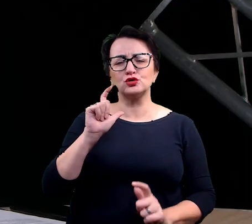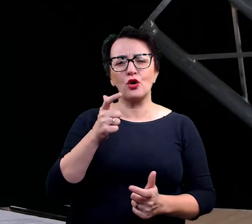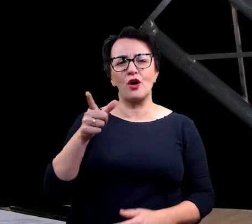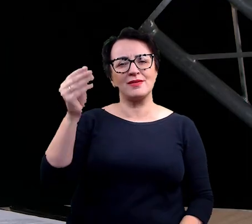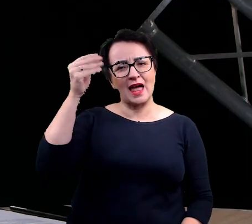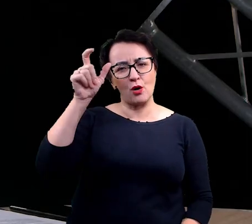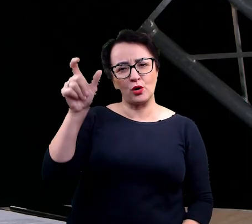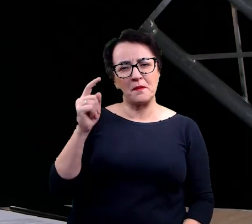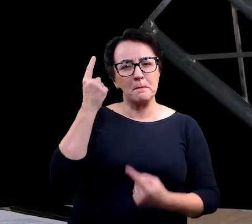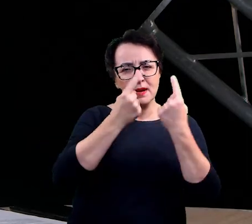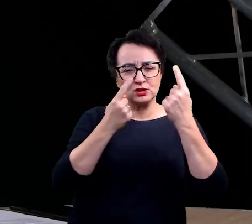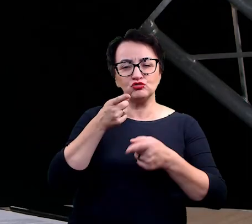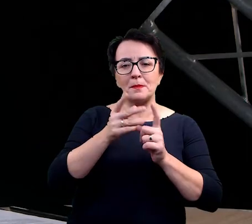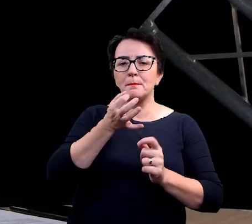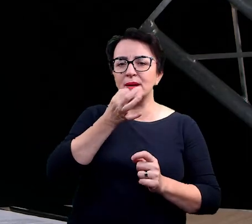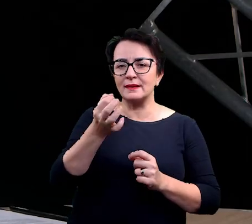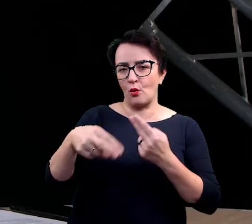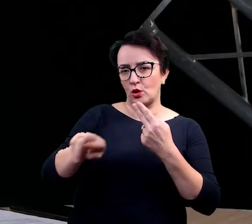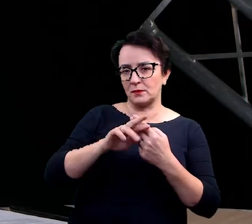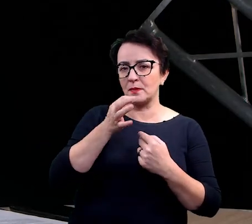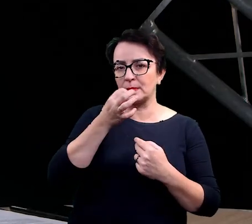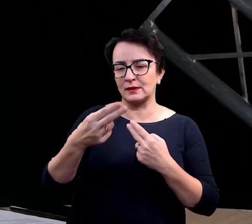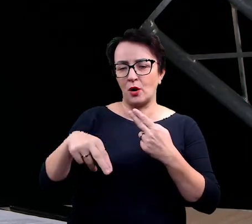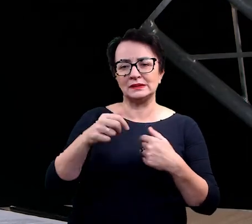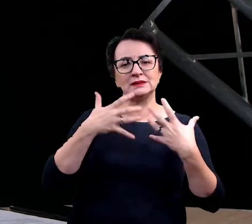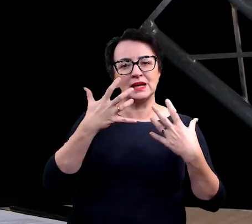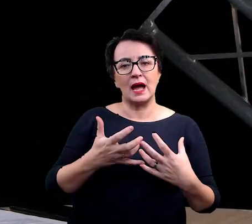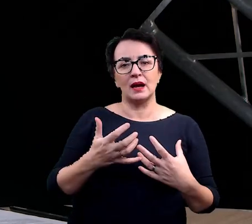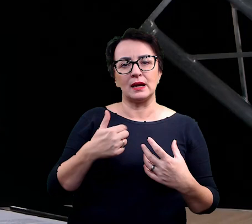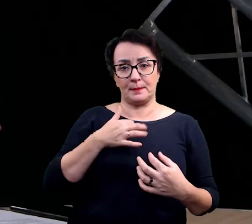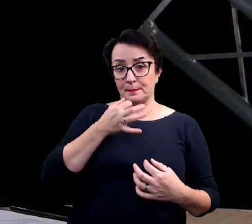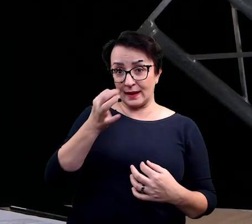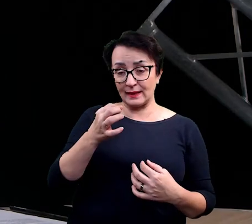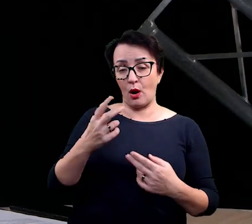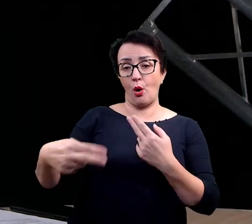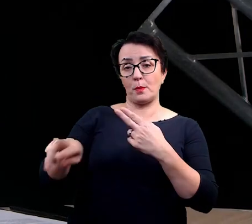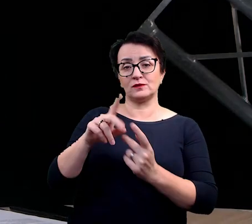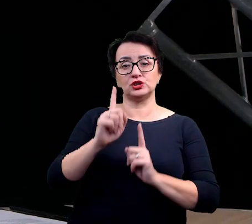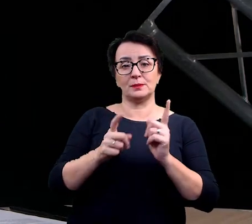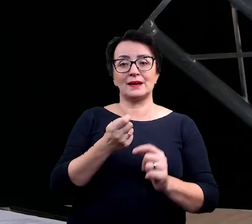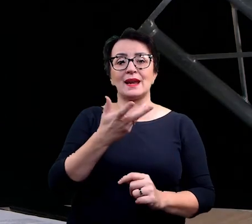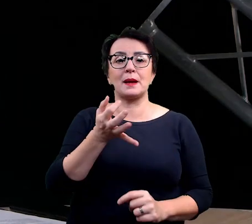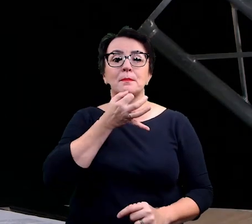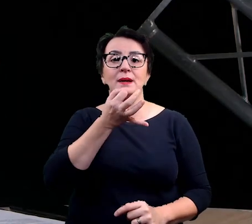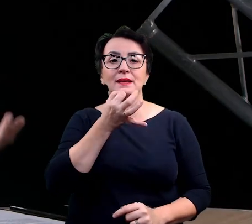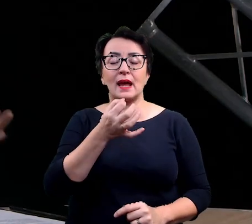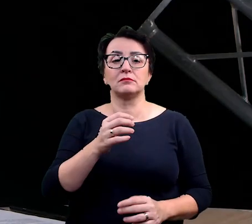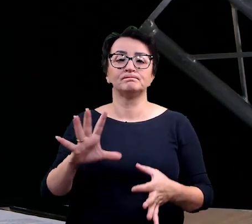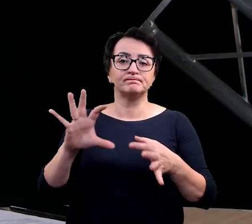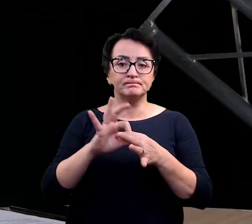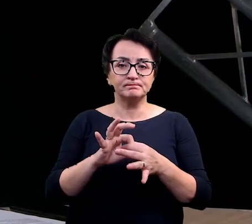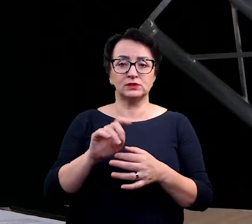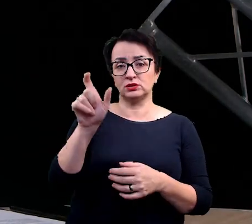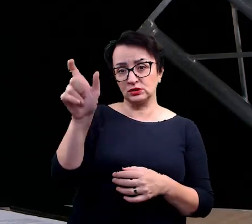-odpowiedź, chciałabym, żebyś powiedział i odpowiedział szybko na kilka moich takich pytań związanych, m.in. z Tobą, ale też z